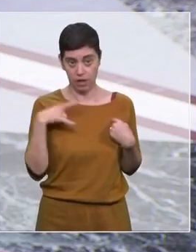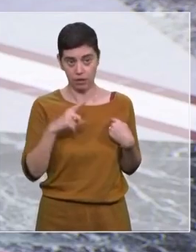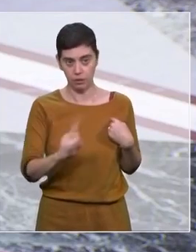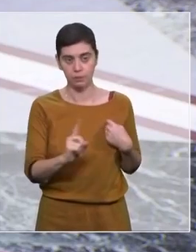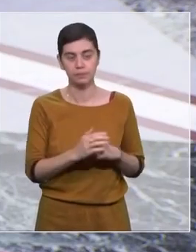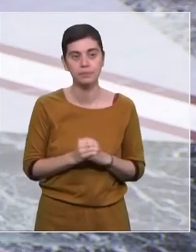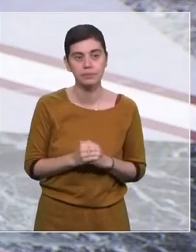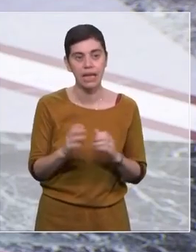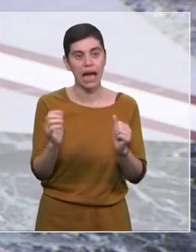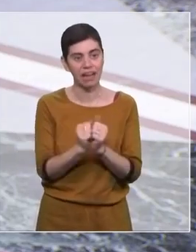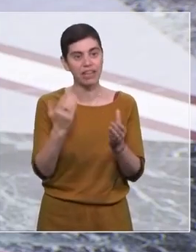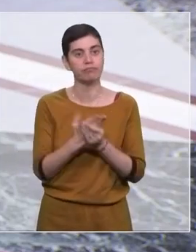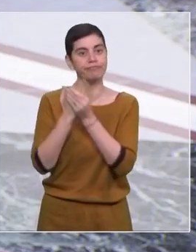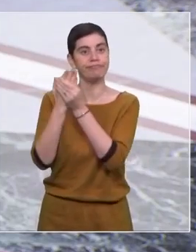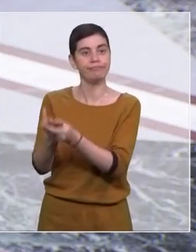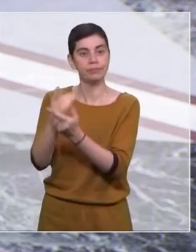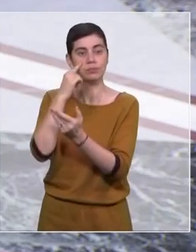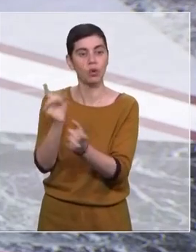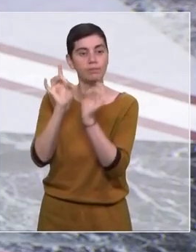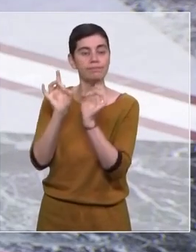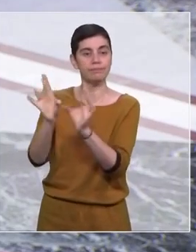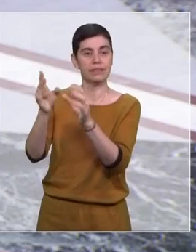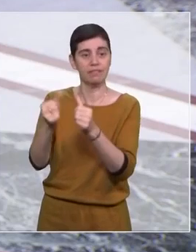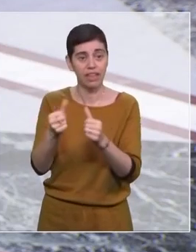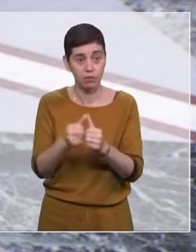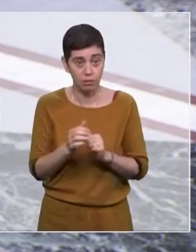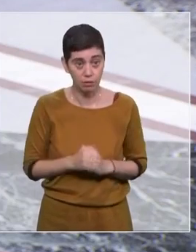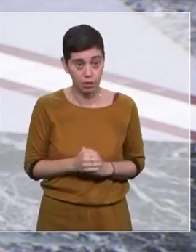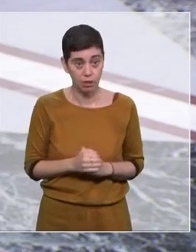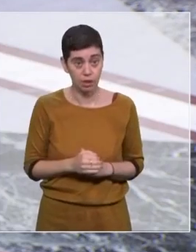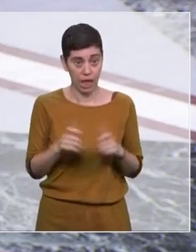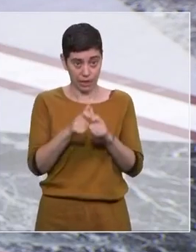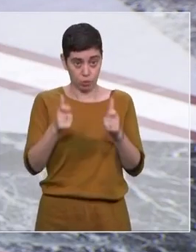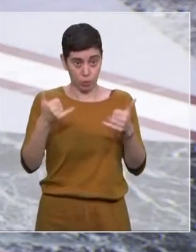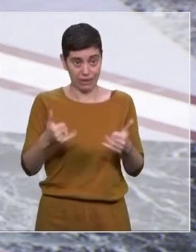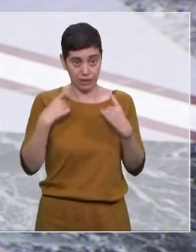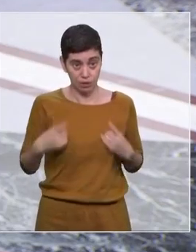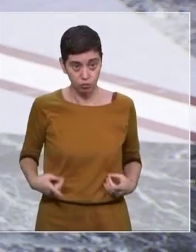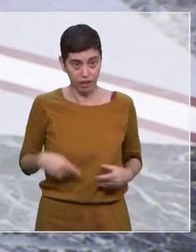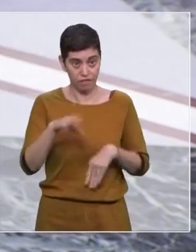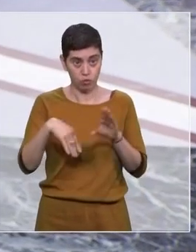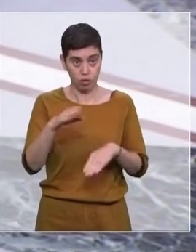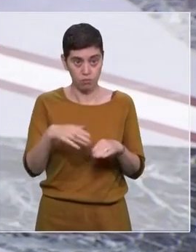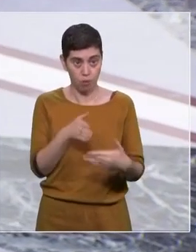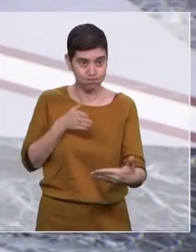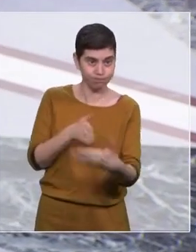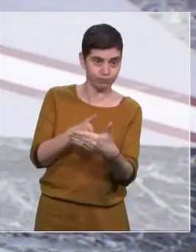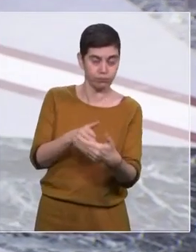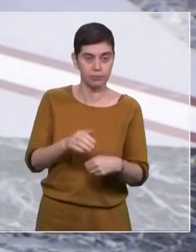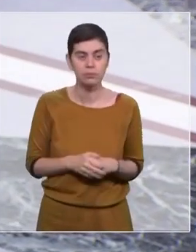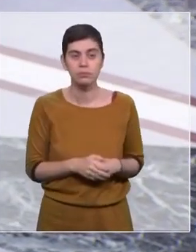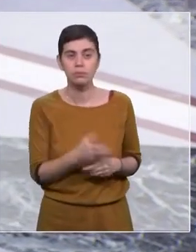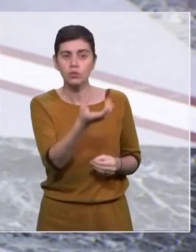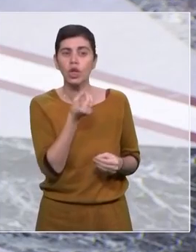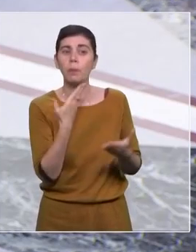Et par cette motion, vous cherchez tout simplement à bloquer le fonctionnement de nos institutions. Et en réalité, vous n'avez prouvé qu'une